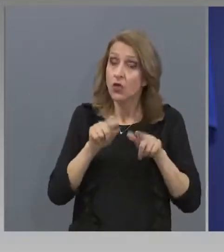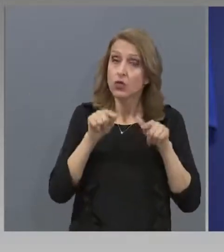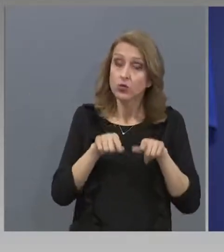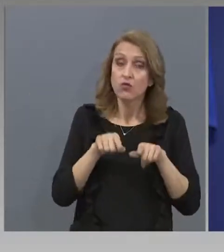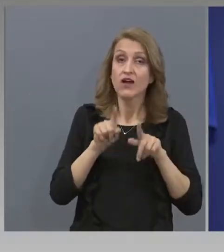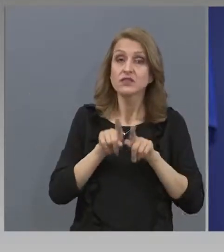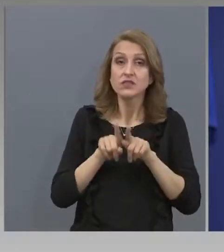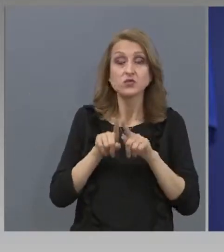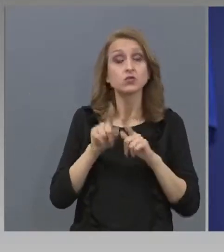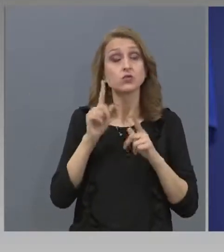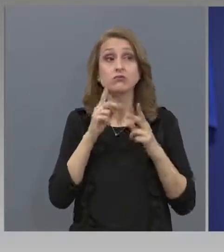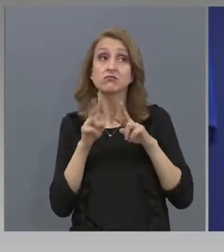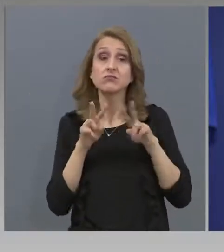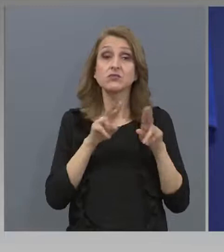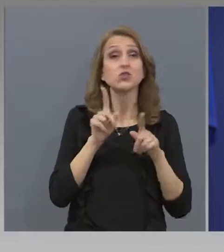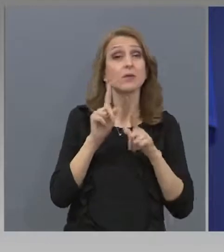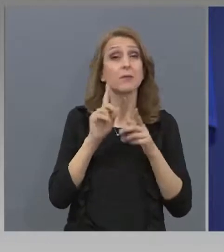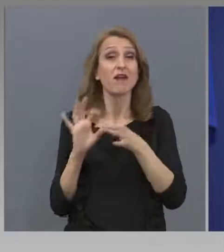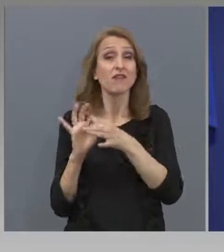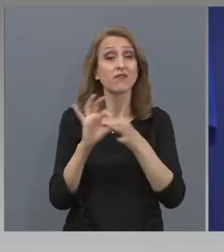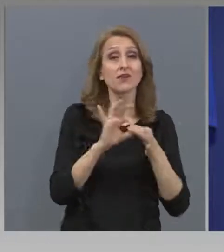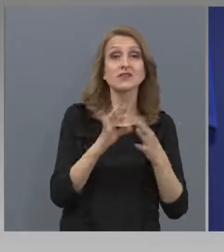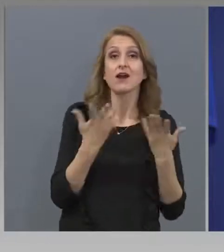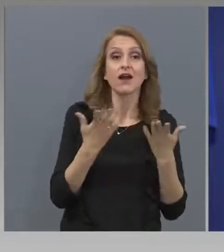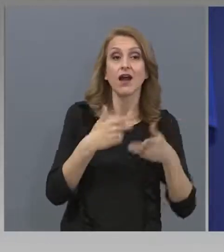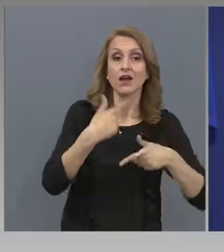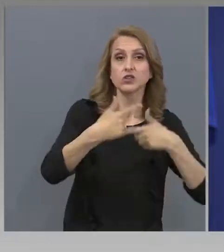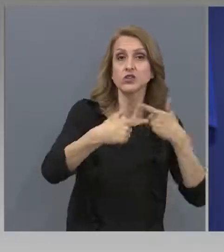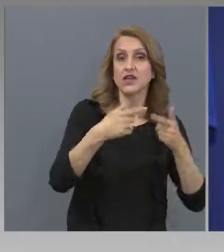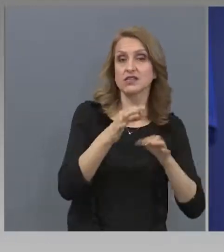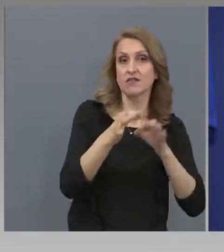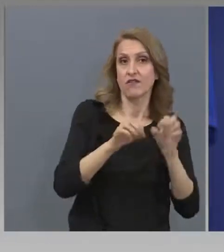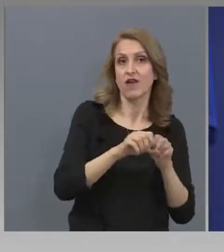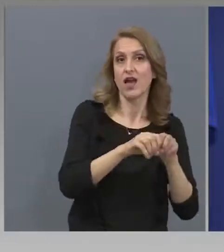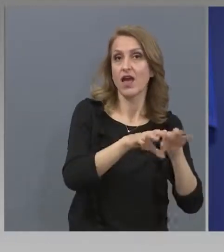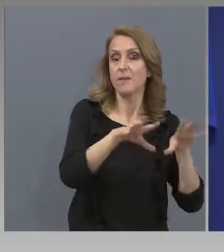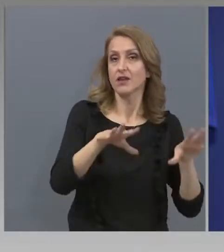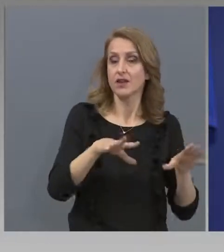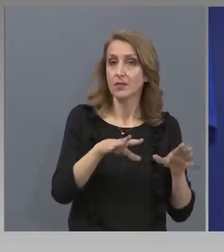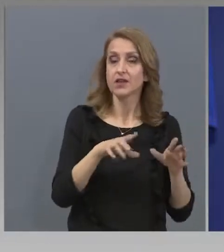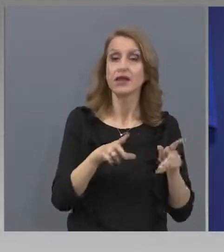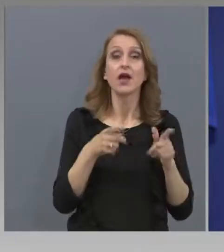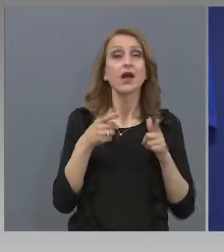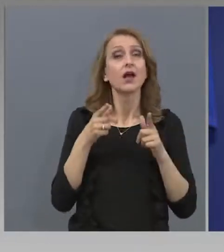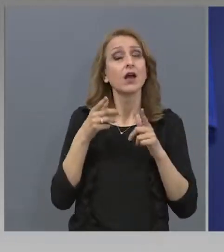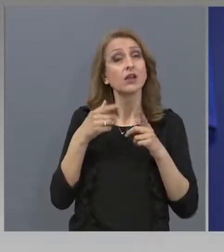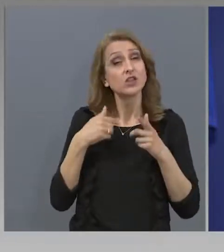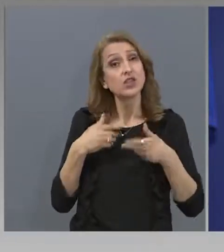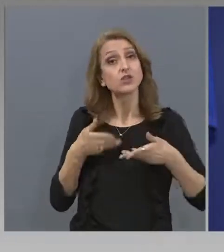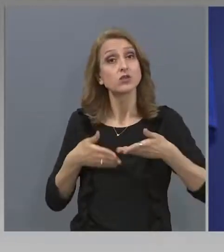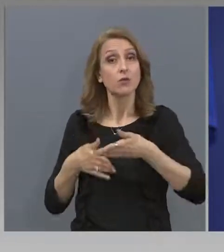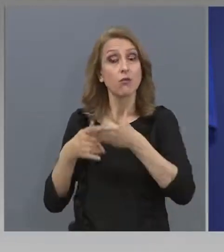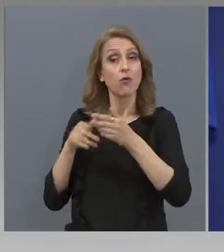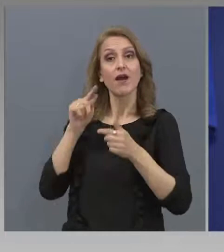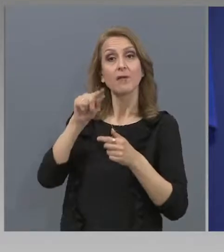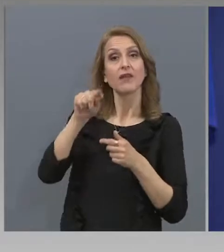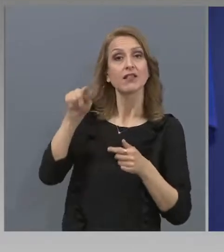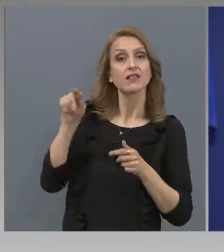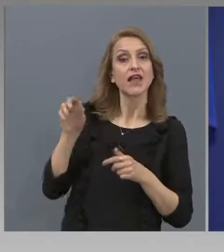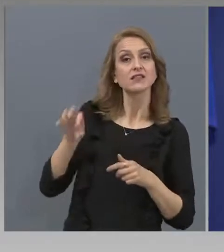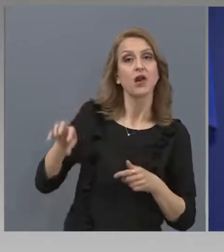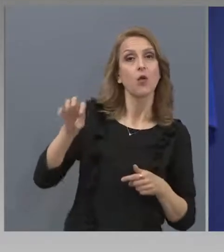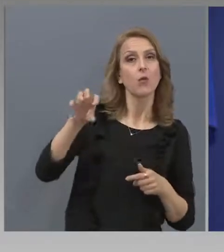епидемиологичната обстановка и ще бъде насочено по-скоро към тези обекти, които са извън